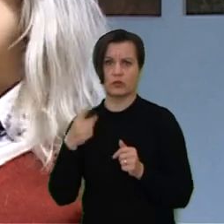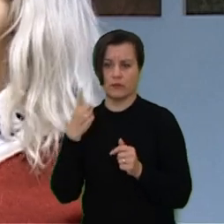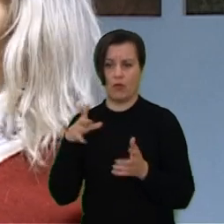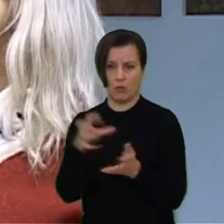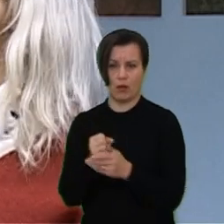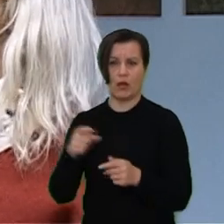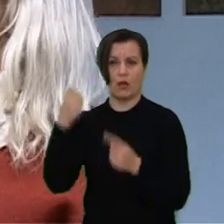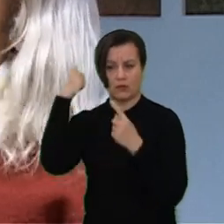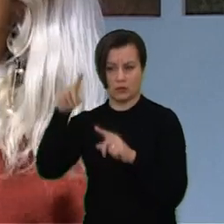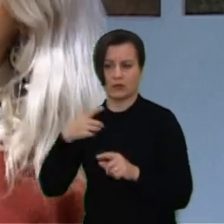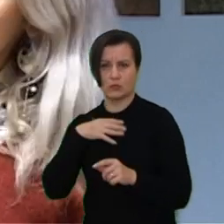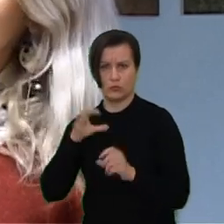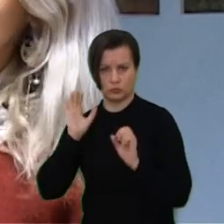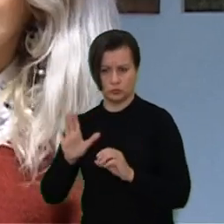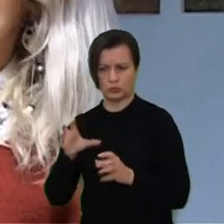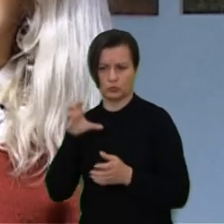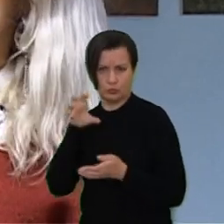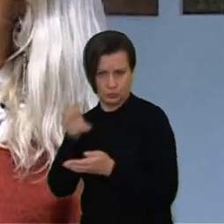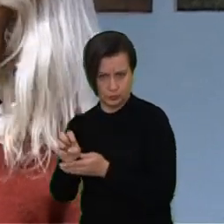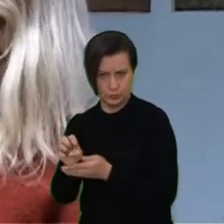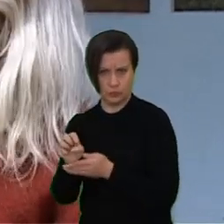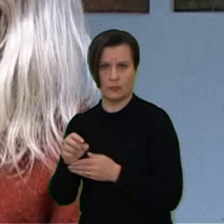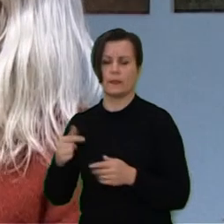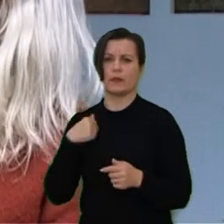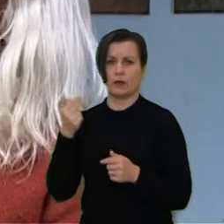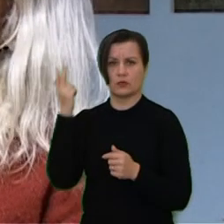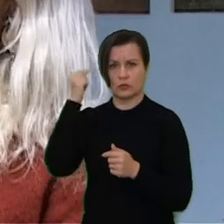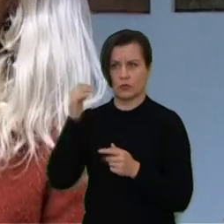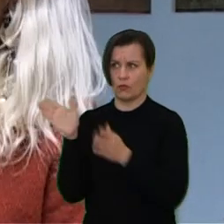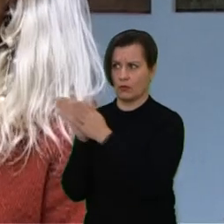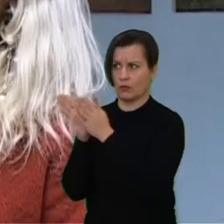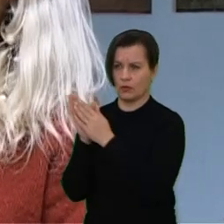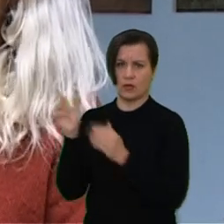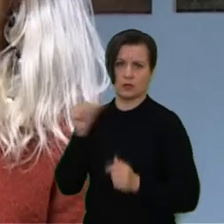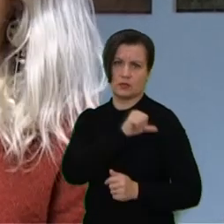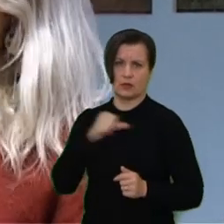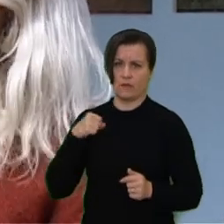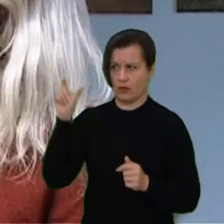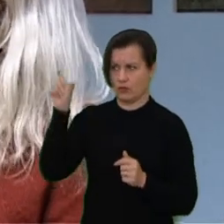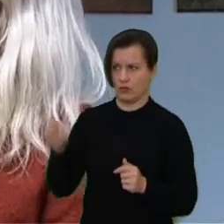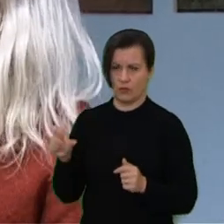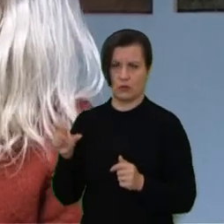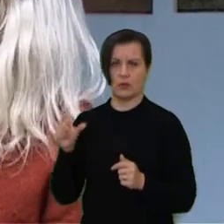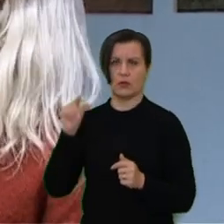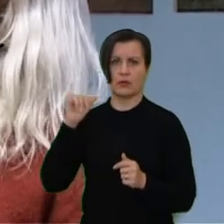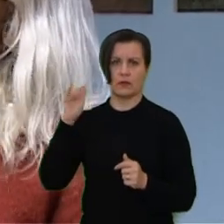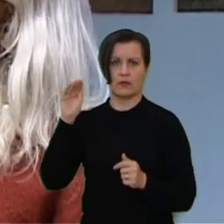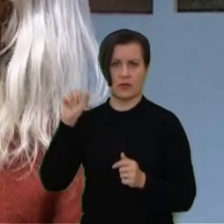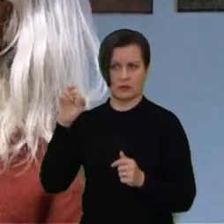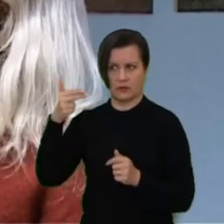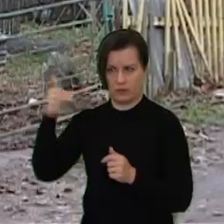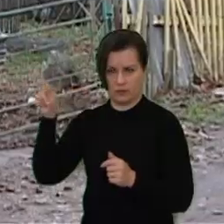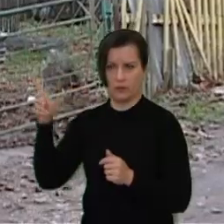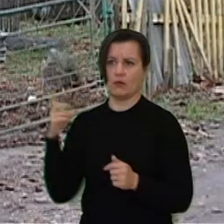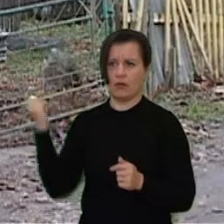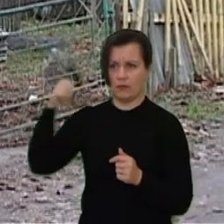įeiti į kiemą, kadangi pagavus vienas šunį, kitas šuo tikrai puls, todėl buvo pasitelgta mūsų kolegų iš Kauno pagalbą, tai yra Pifas Avanorė,